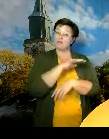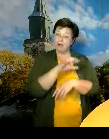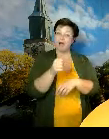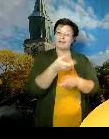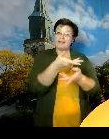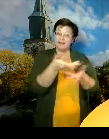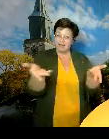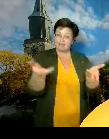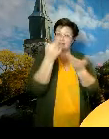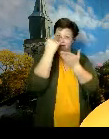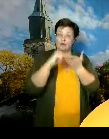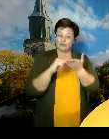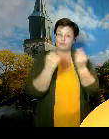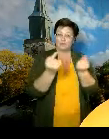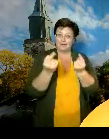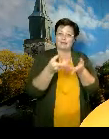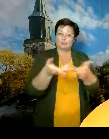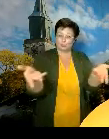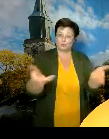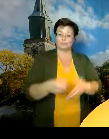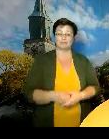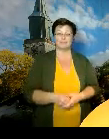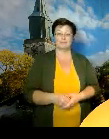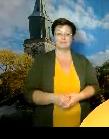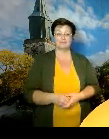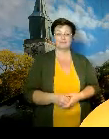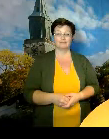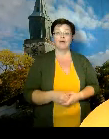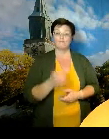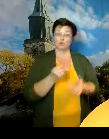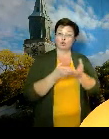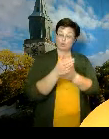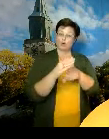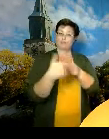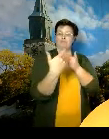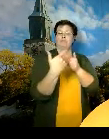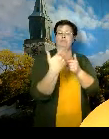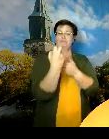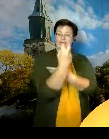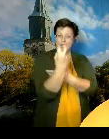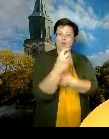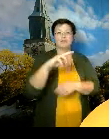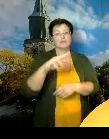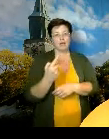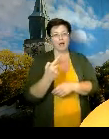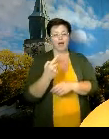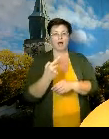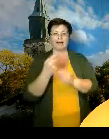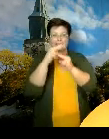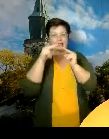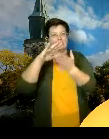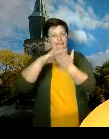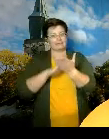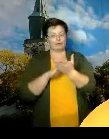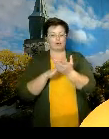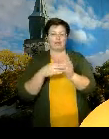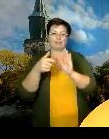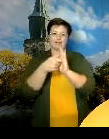kaikille nämä tilaisuudet. Ja seurata joko suorana tai sitten tallenteiden kautta tuot meidän nettisivuilta.